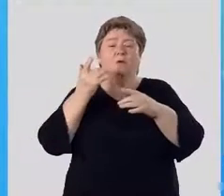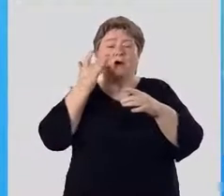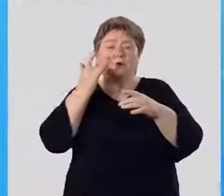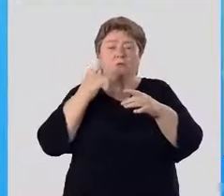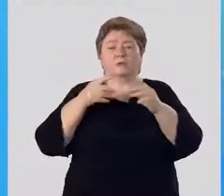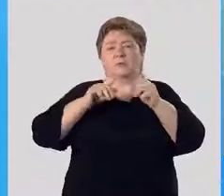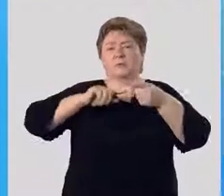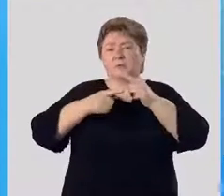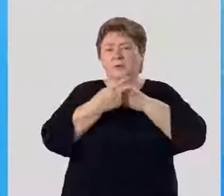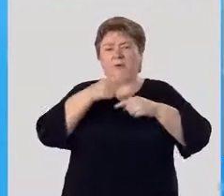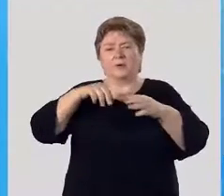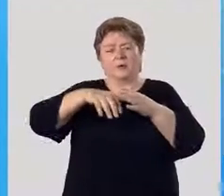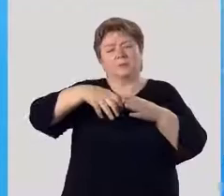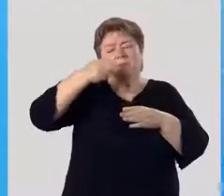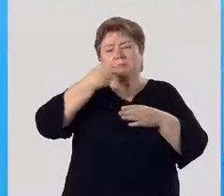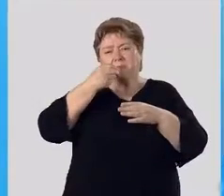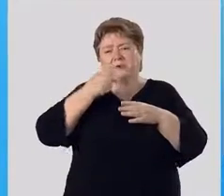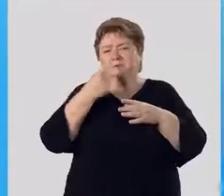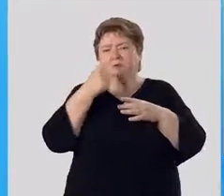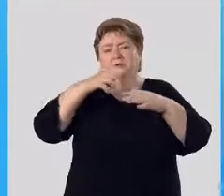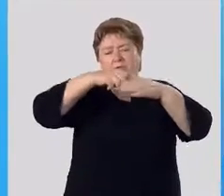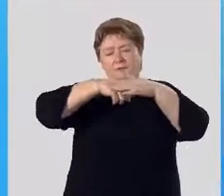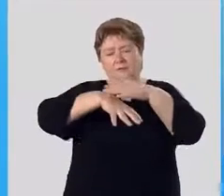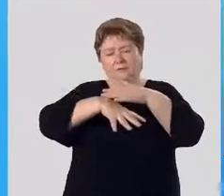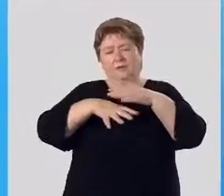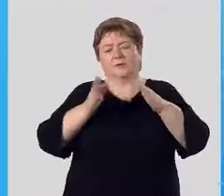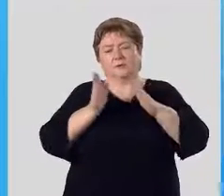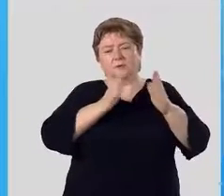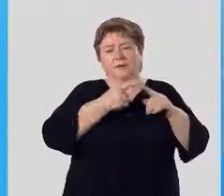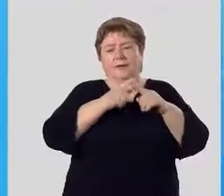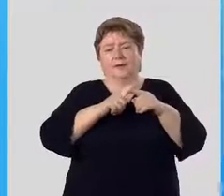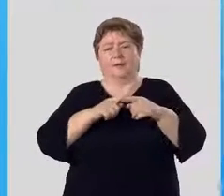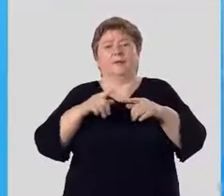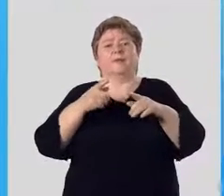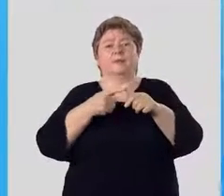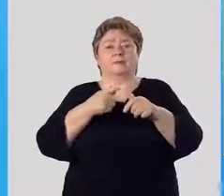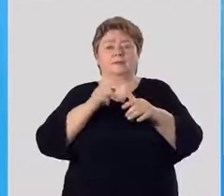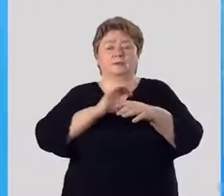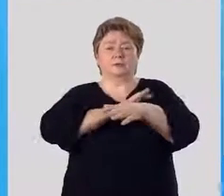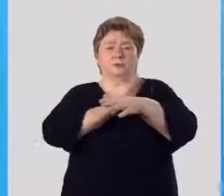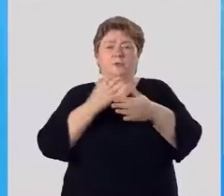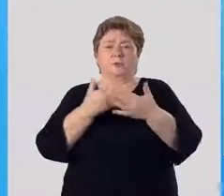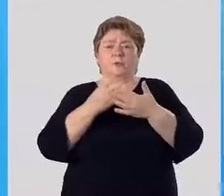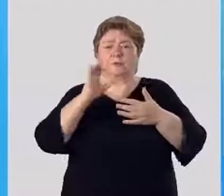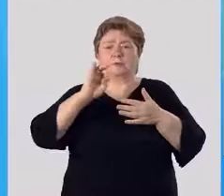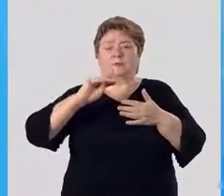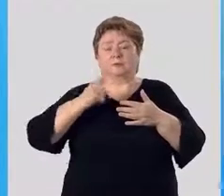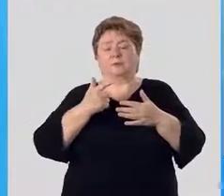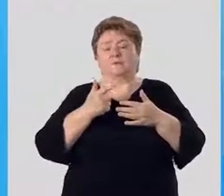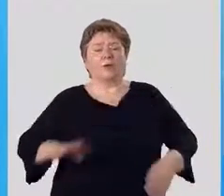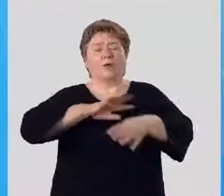которые переплелись и питаются с одной корневой системой, это уже кустарник, например, сирень.